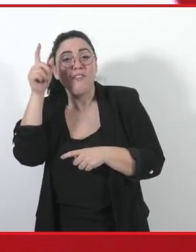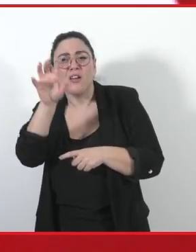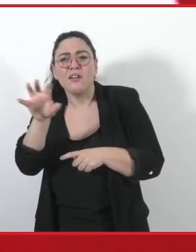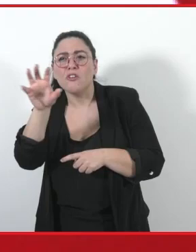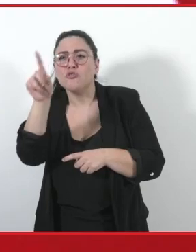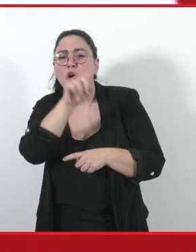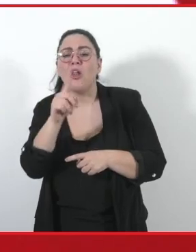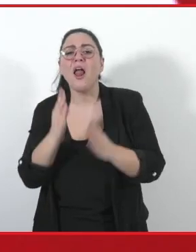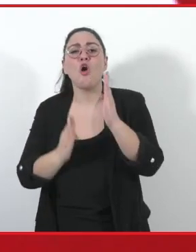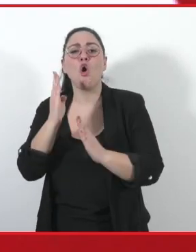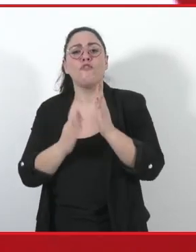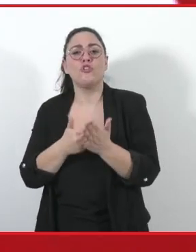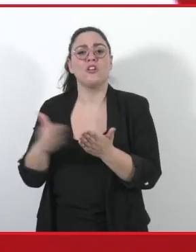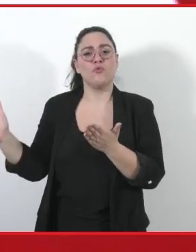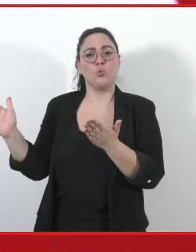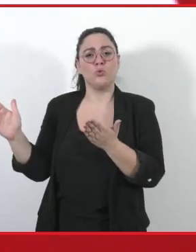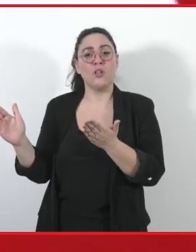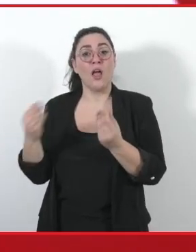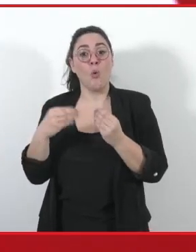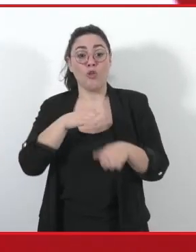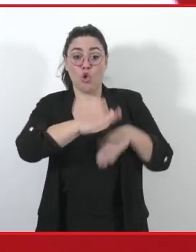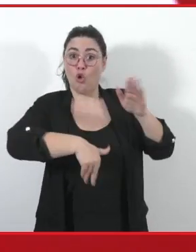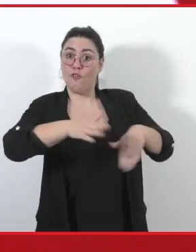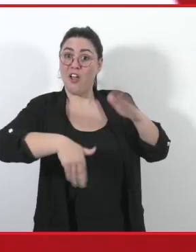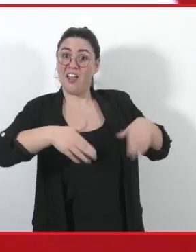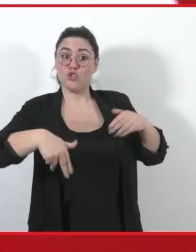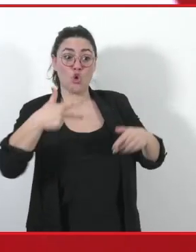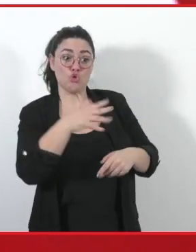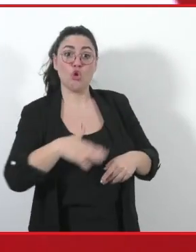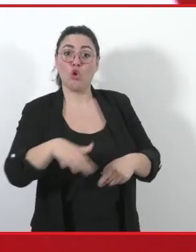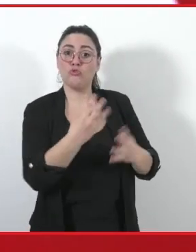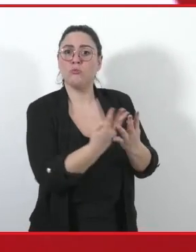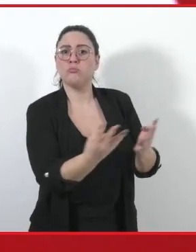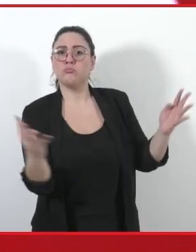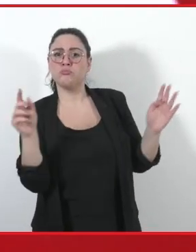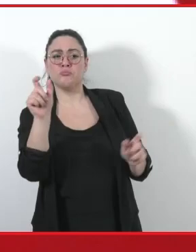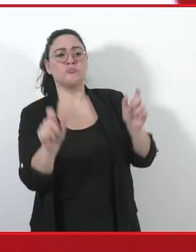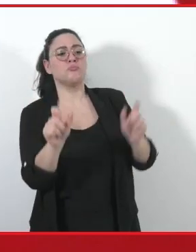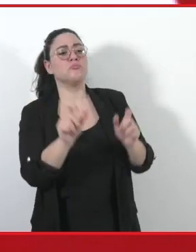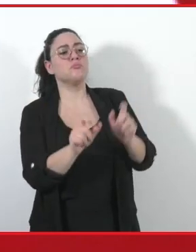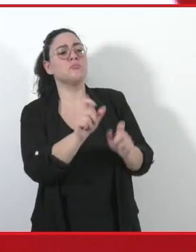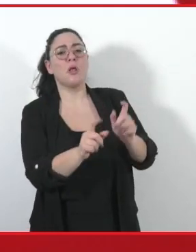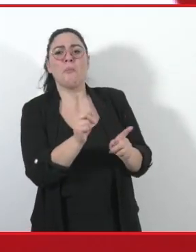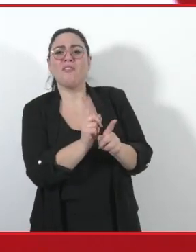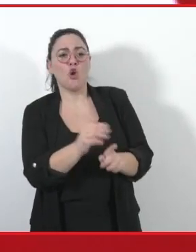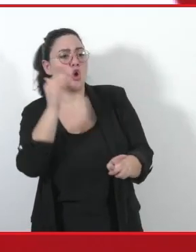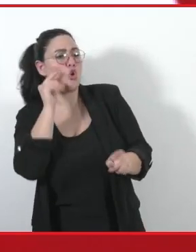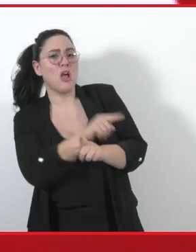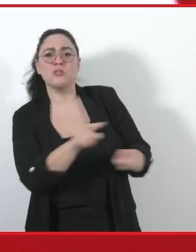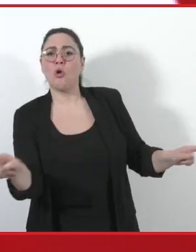convoca le parti sociali lo fa insieme a una pletora di altri soggetti, limitandosi ad informative e rifugia la